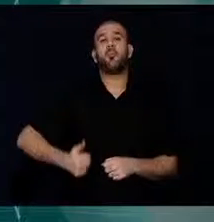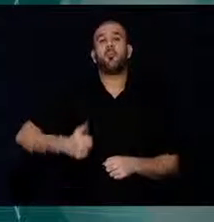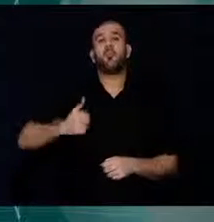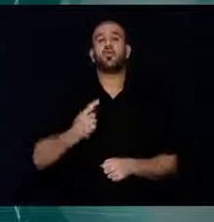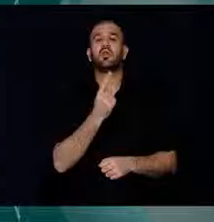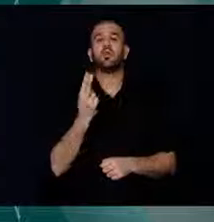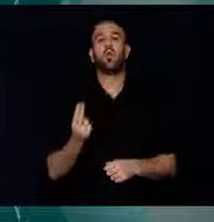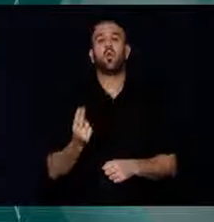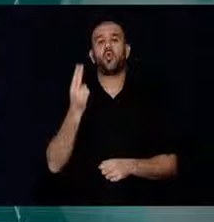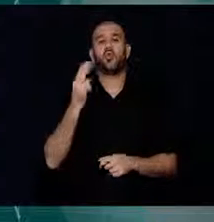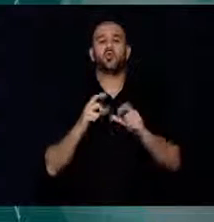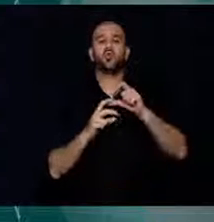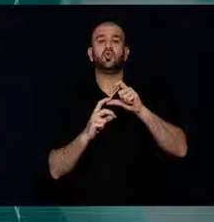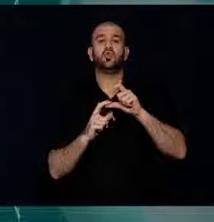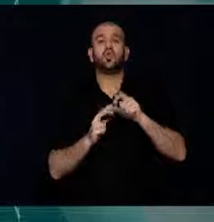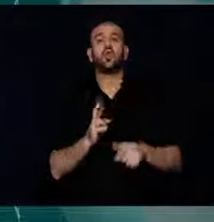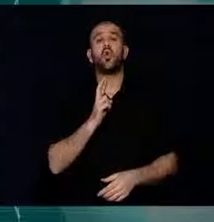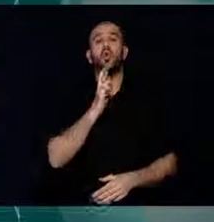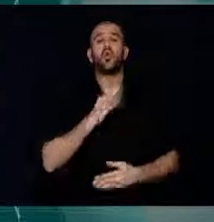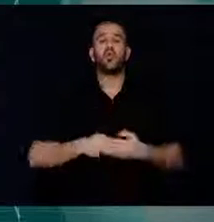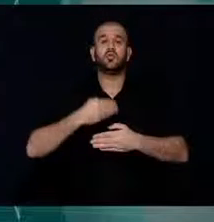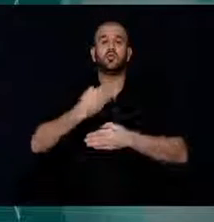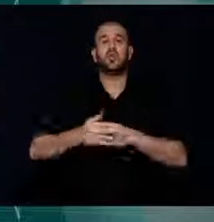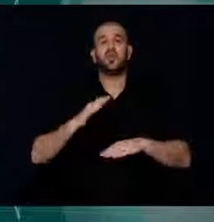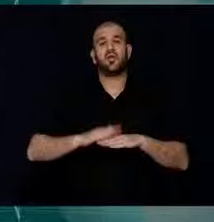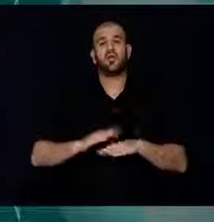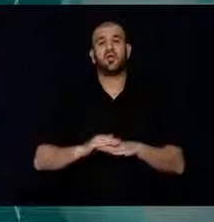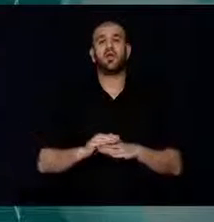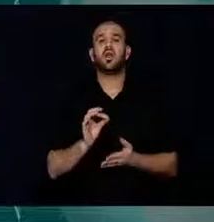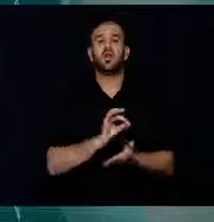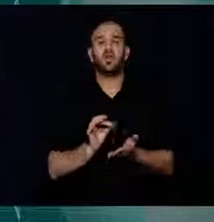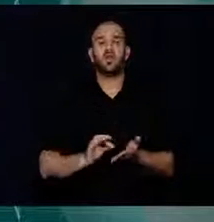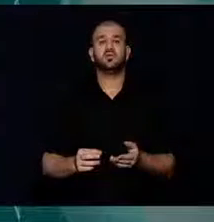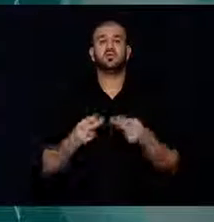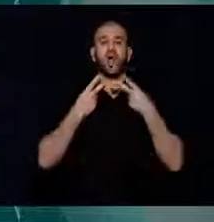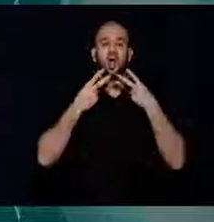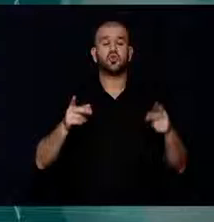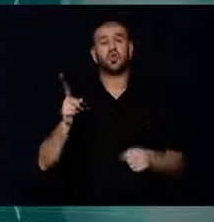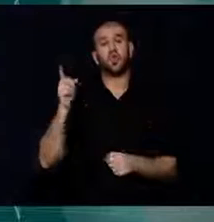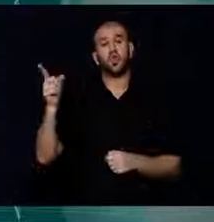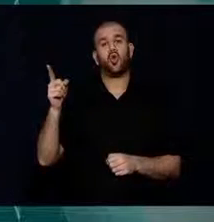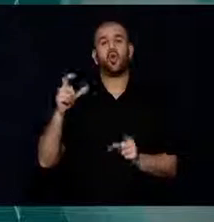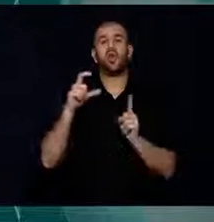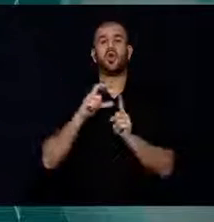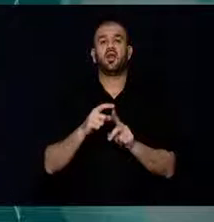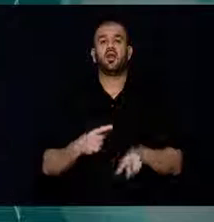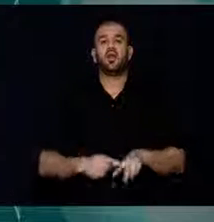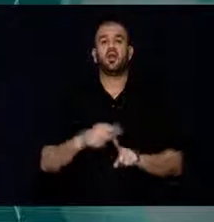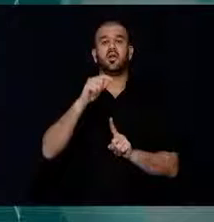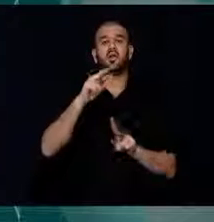yaptığı yazılı açıklamaya göre, daimi ikamet izni yasasına göre